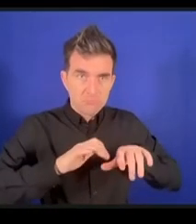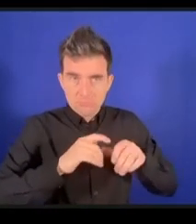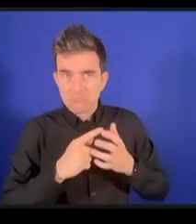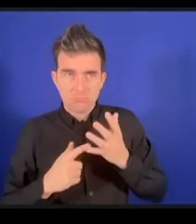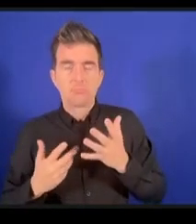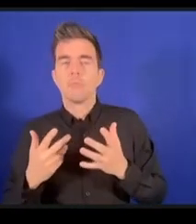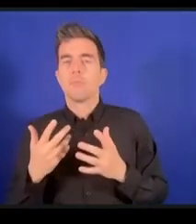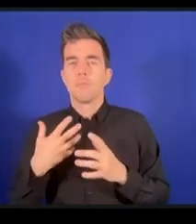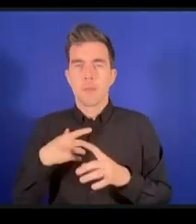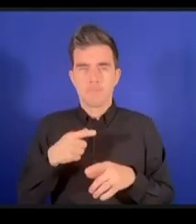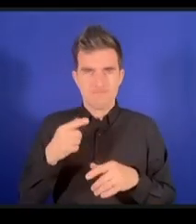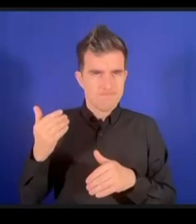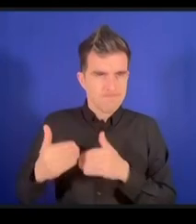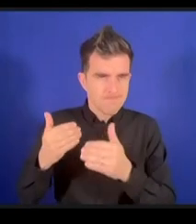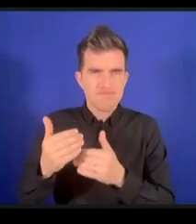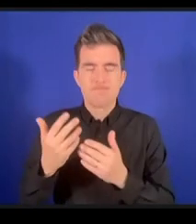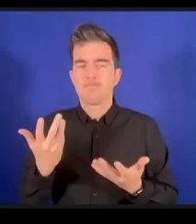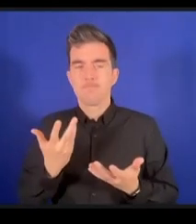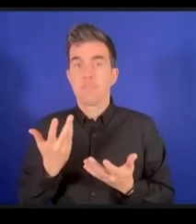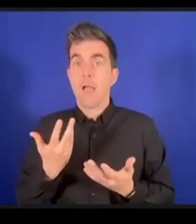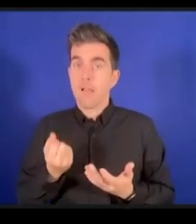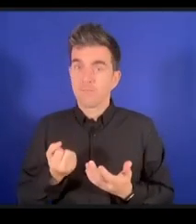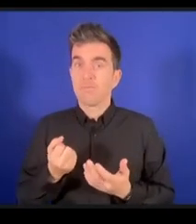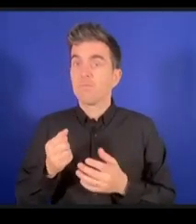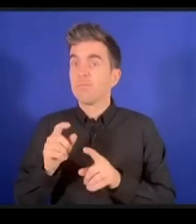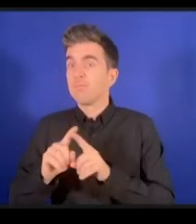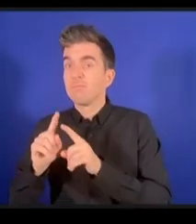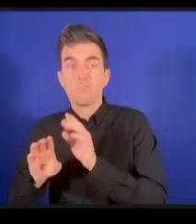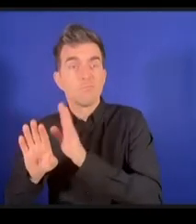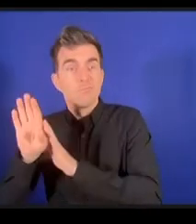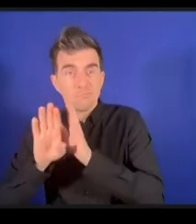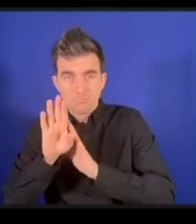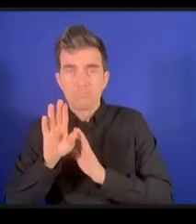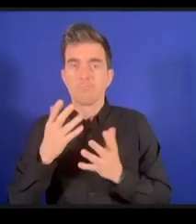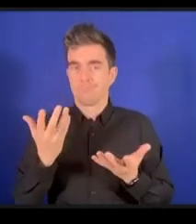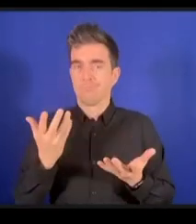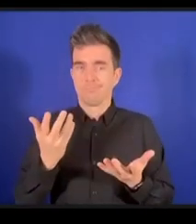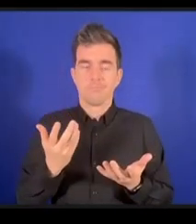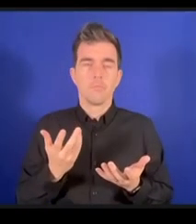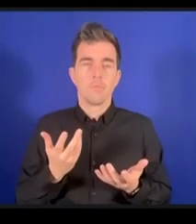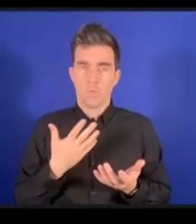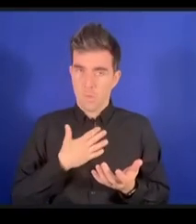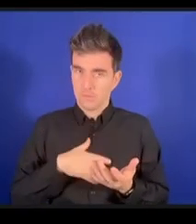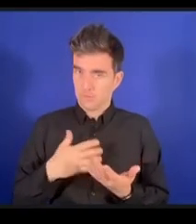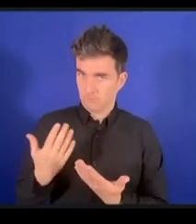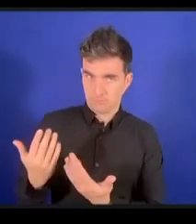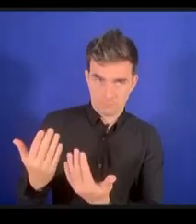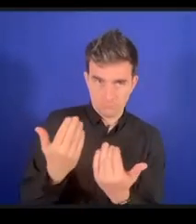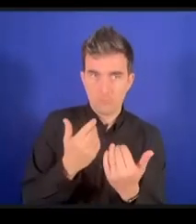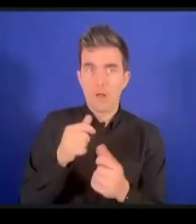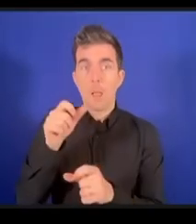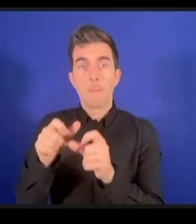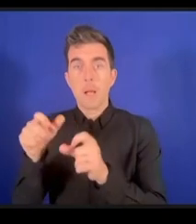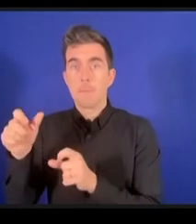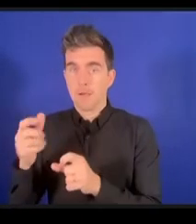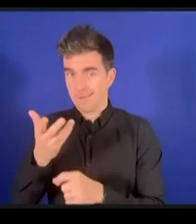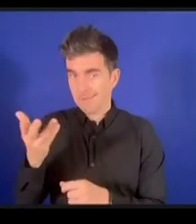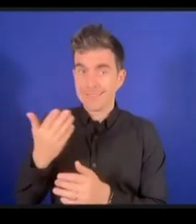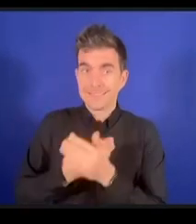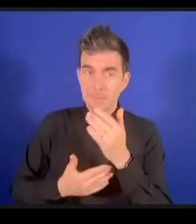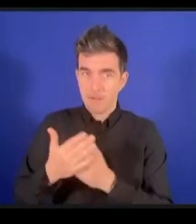technologies qui permettent à des personnes handicapées de faire ces études en sciences